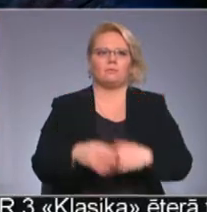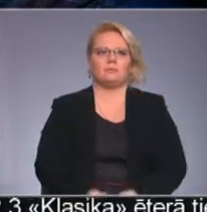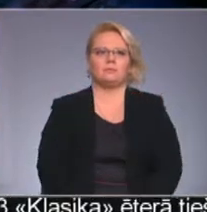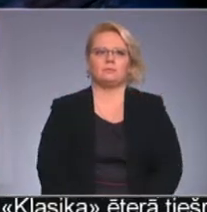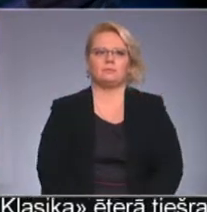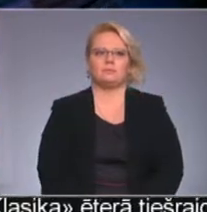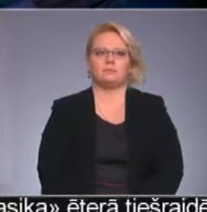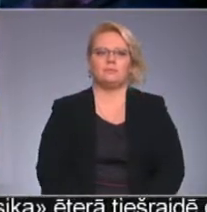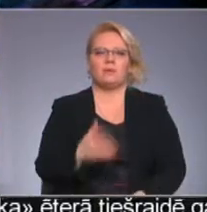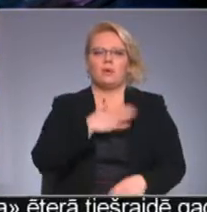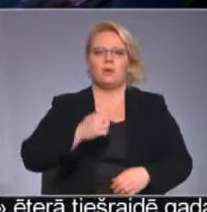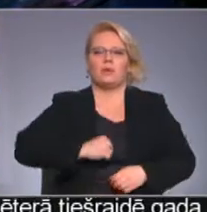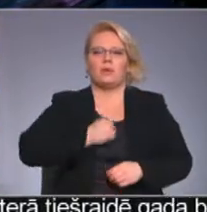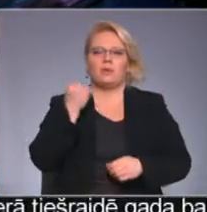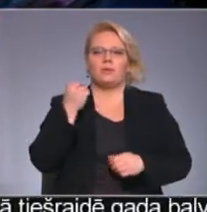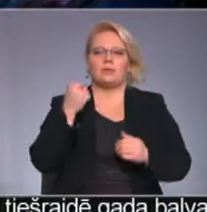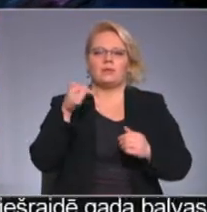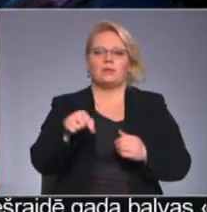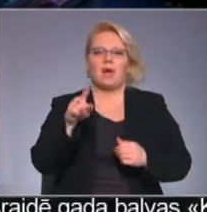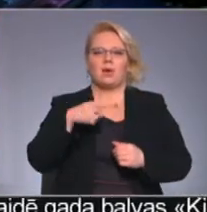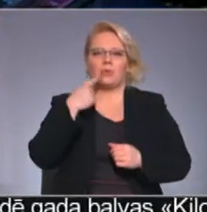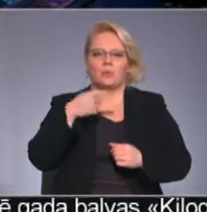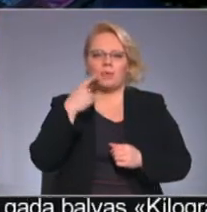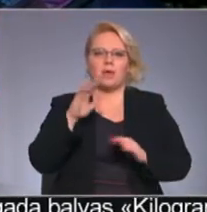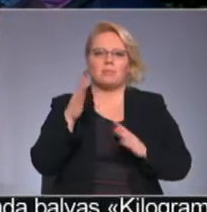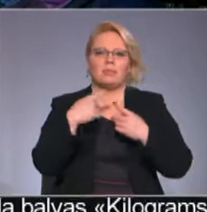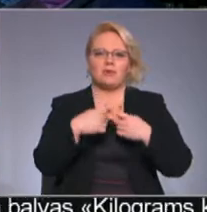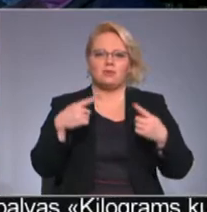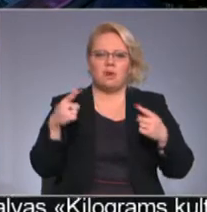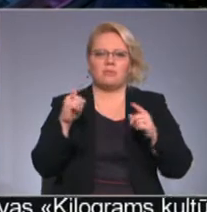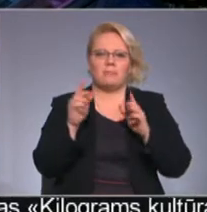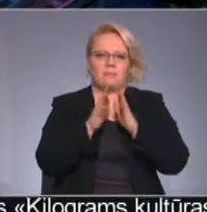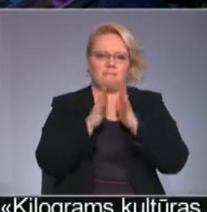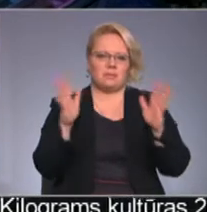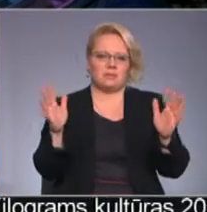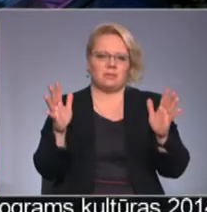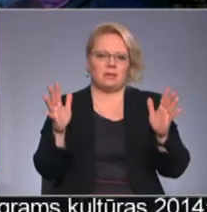ir ļoti grūti, kā ir runāt. Bet dažādīgi ir milzeli.